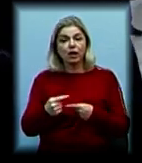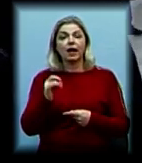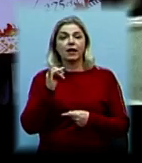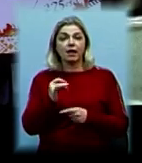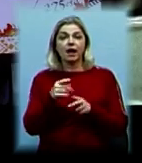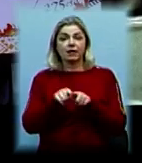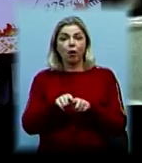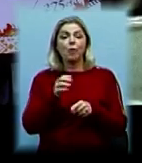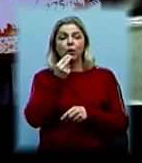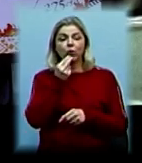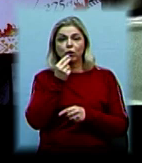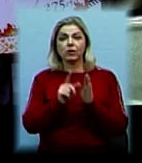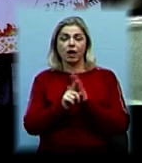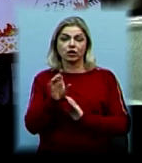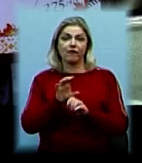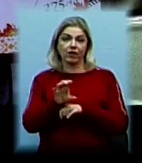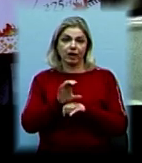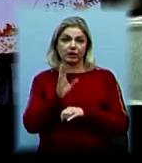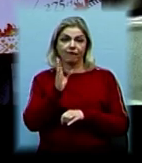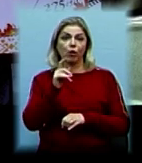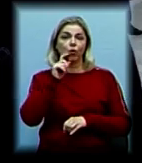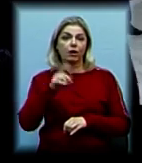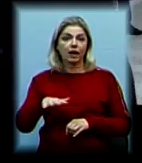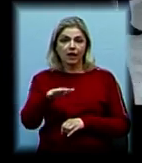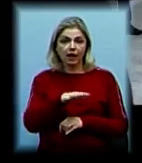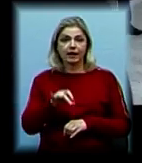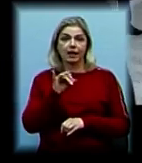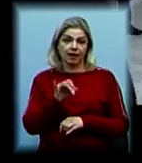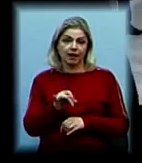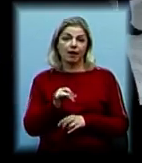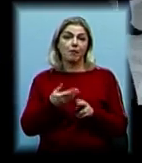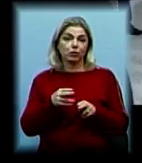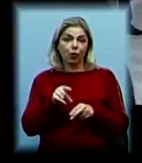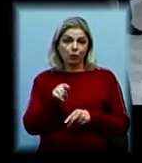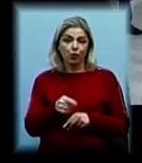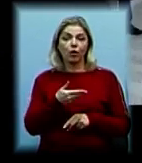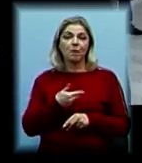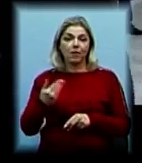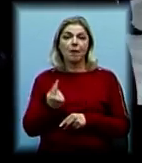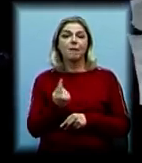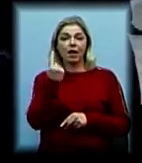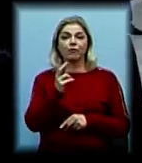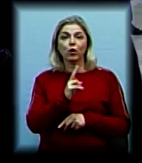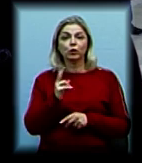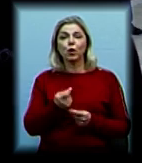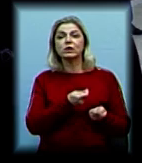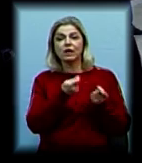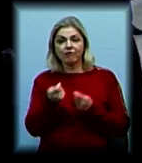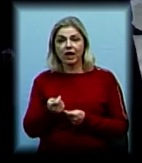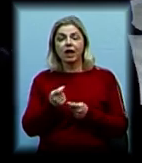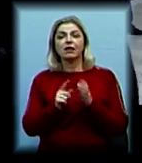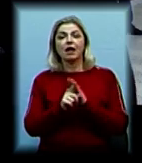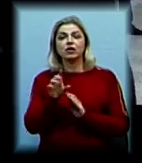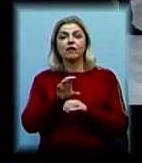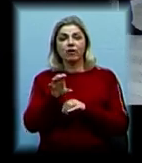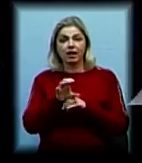даний продукт в Україні, потім почали підтягуватися інші виробники. І тому ми перші, хто завіз виробництво